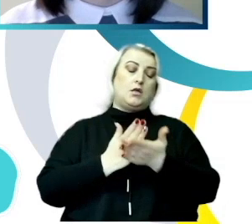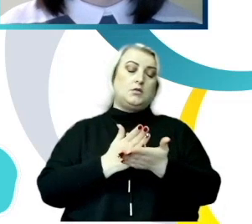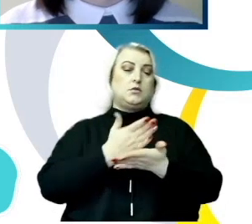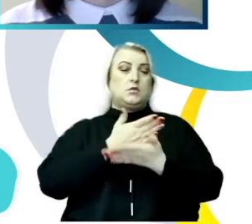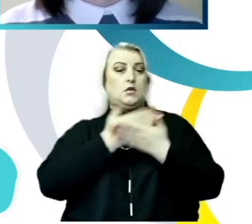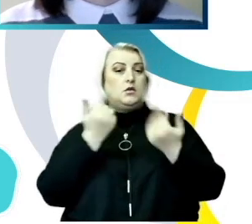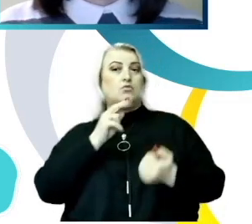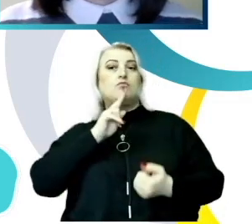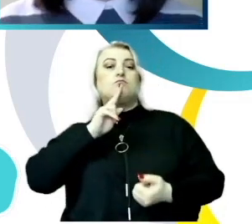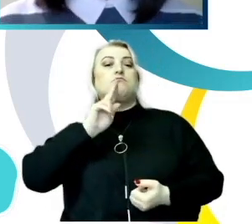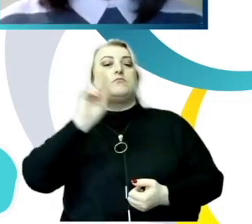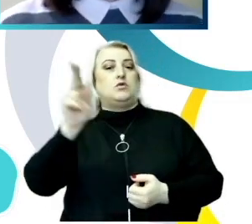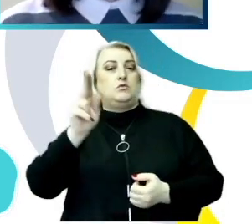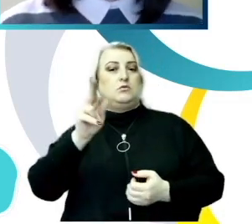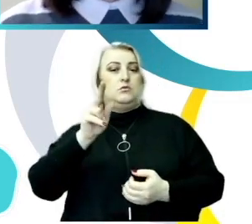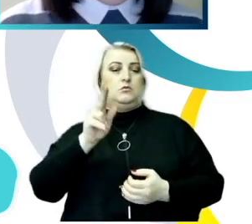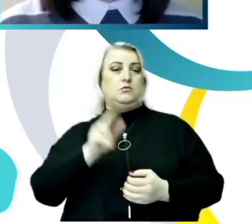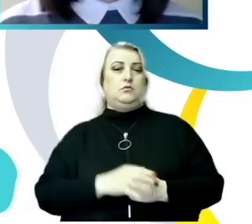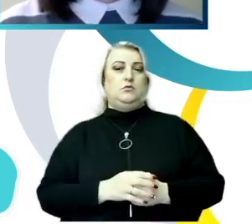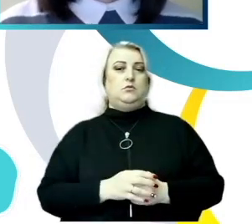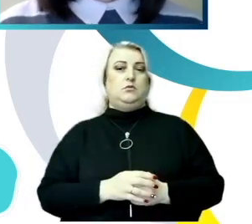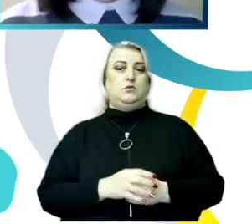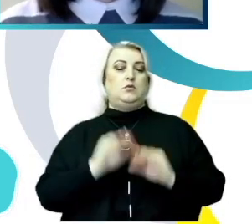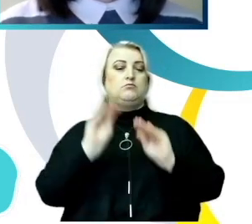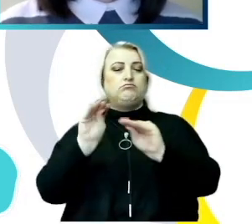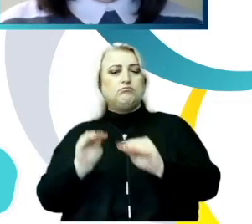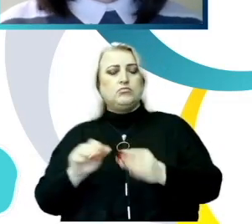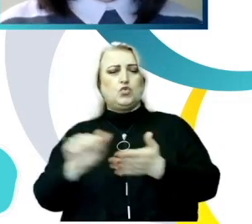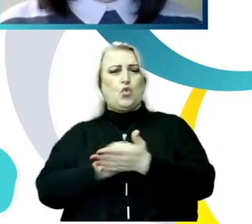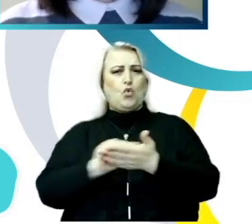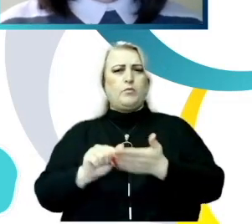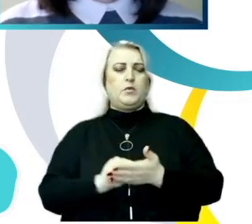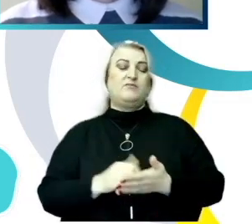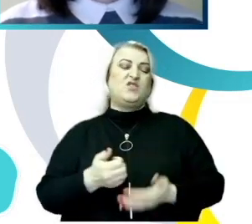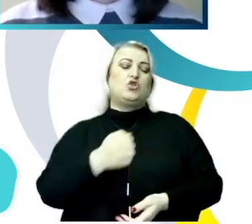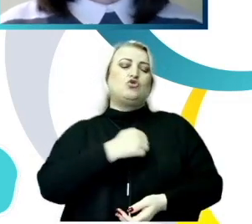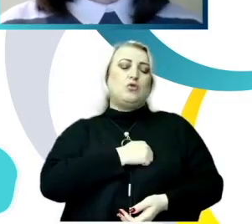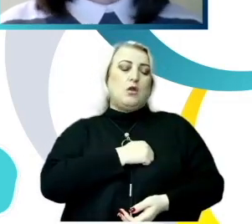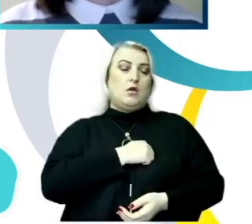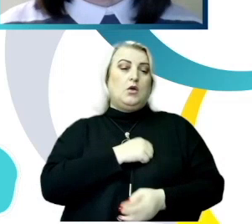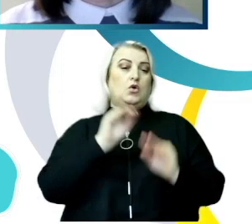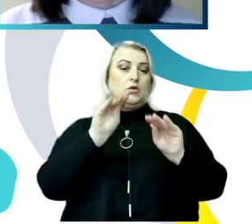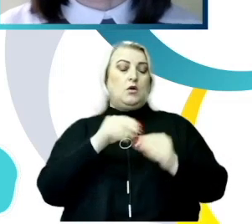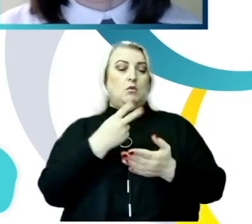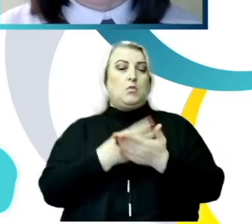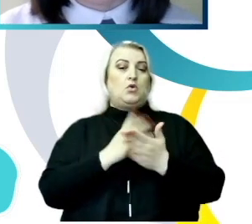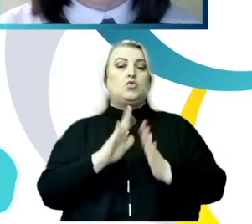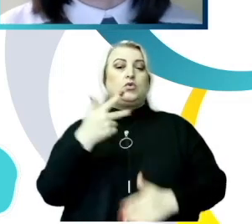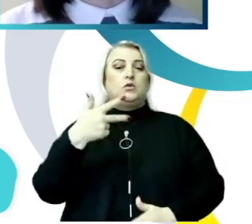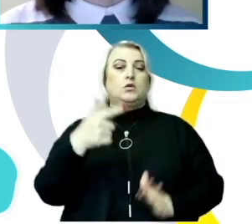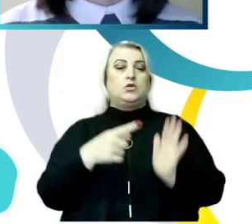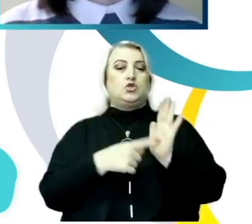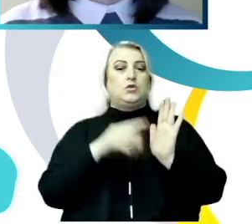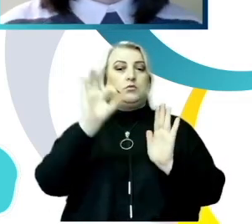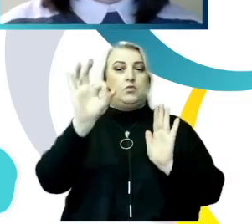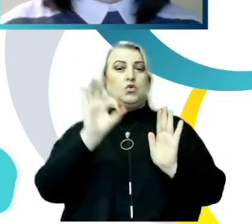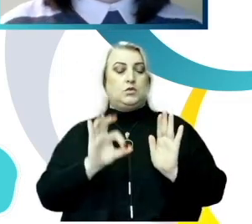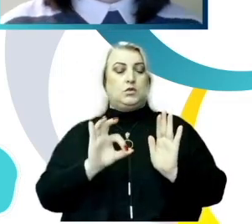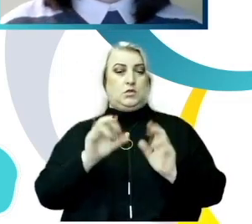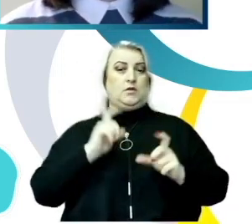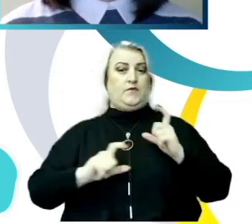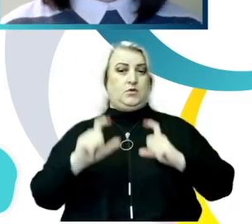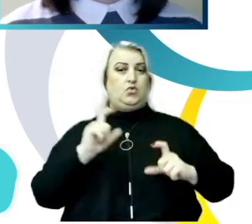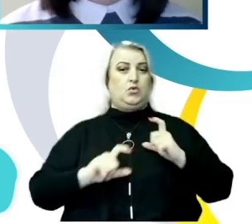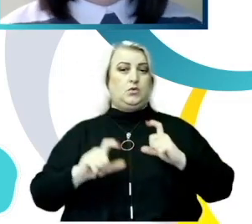aceste cazuri. Și cu regria datele arată că doar 36% dintre studenți